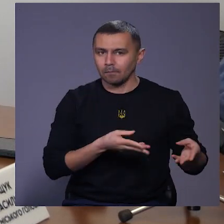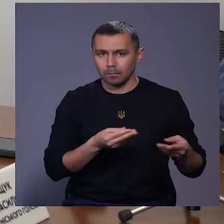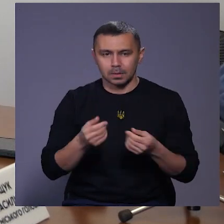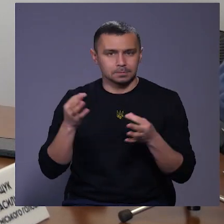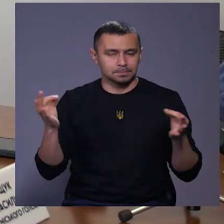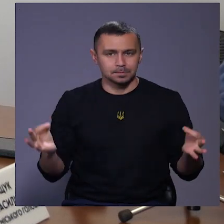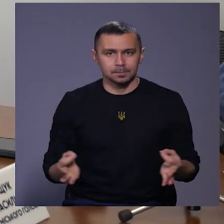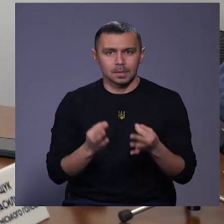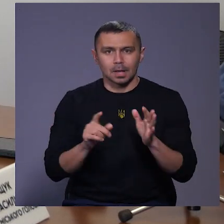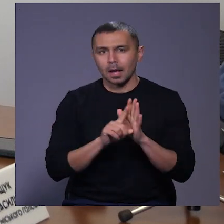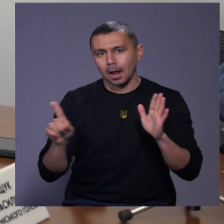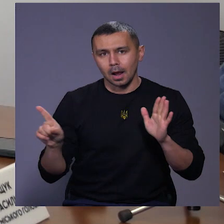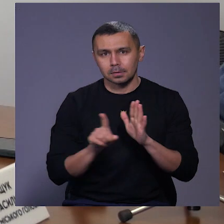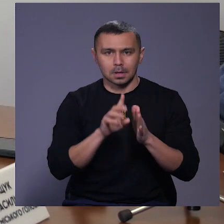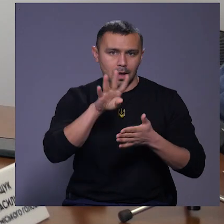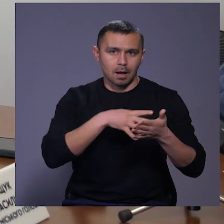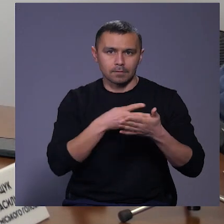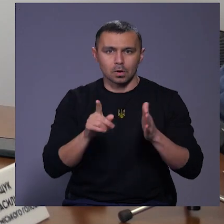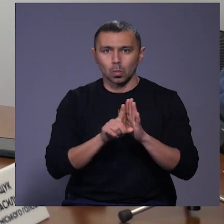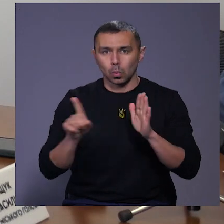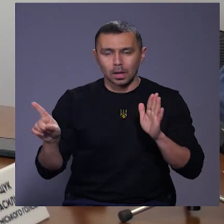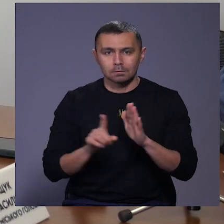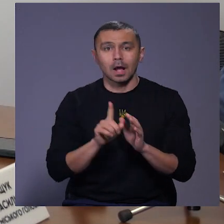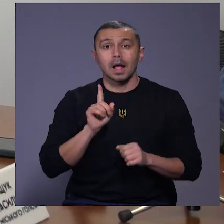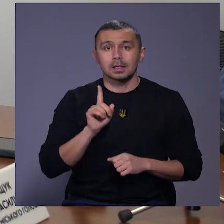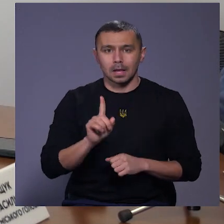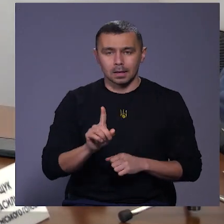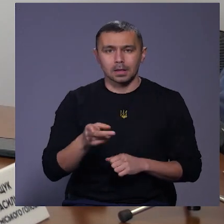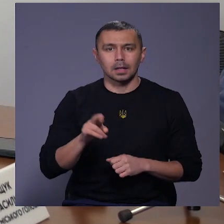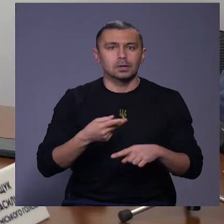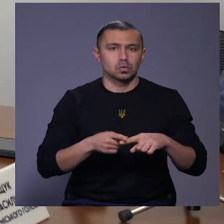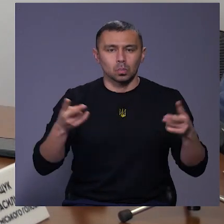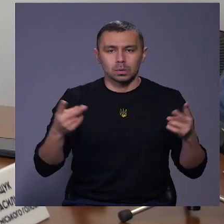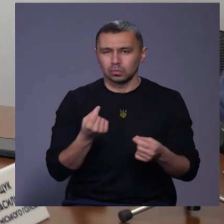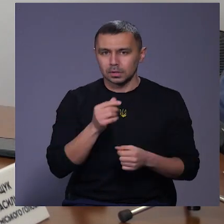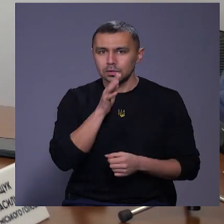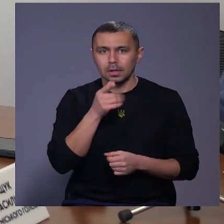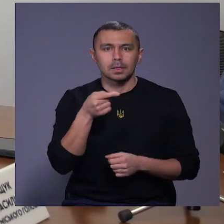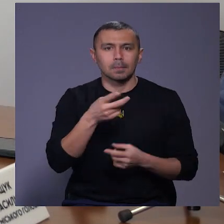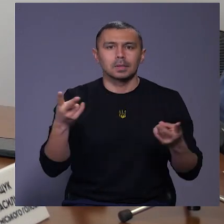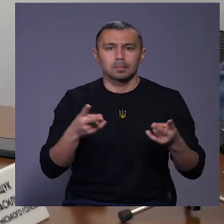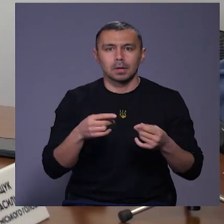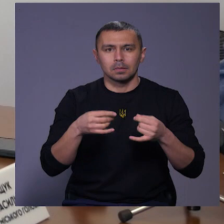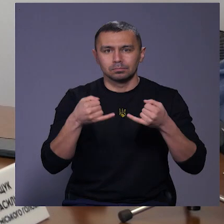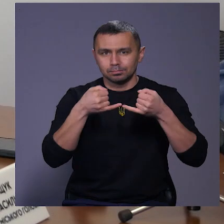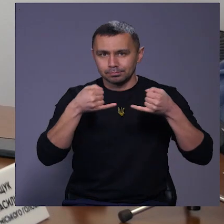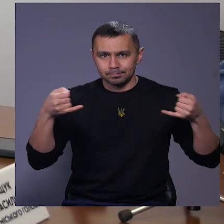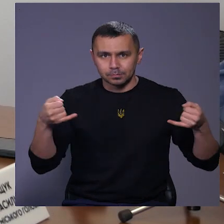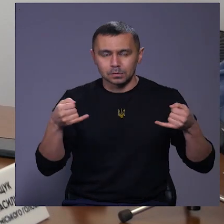ніяк на рейси, графіки рухів, але для цього потрібен трохи час, тому що там треба проводку через